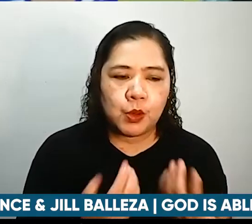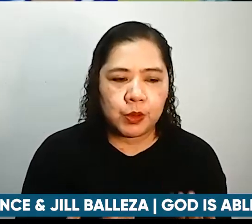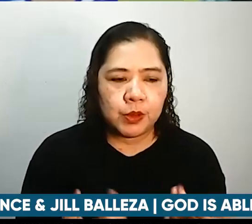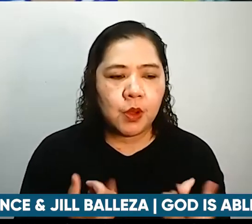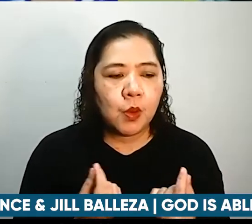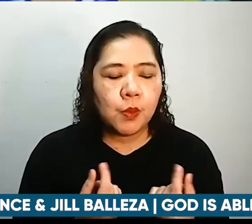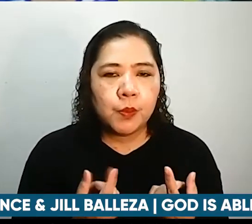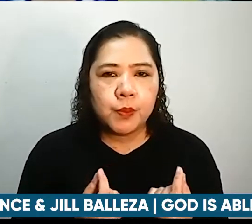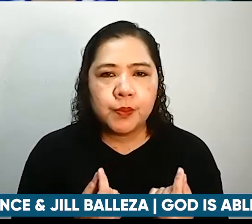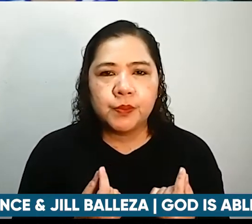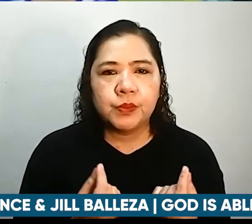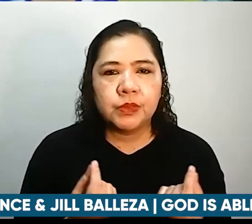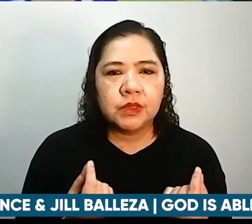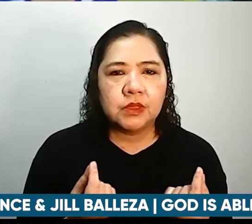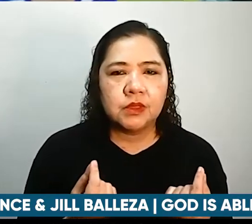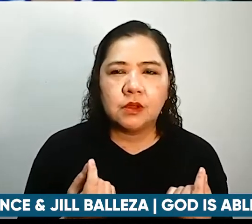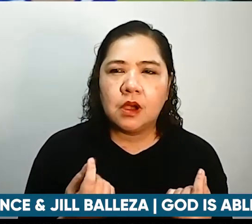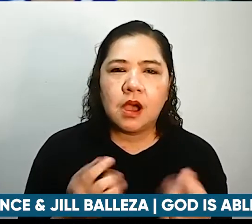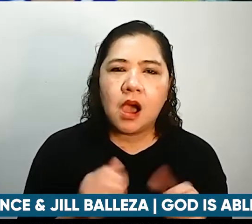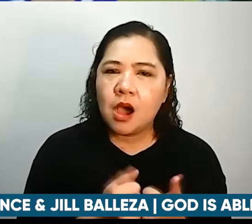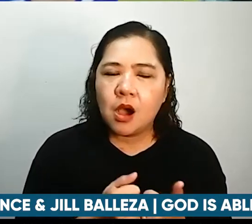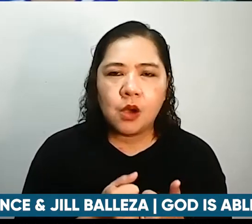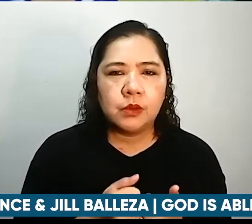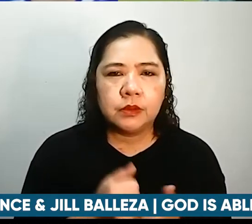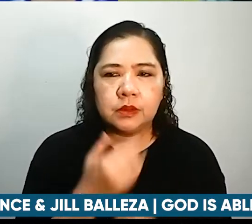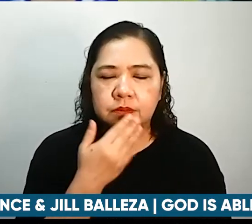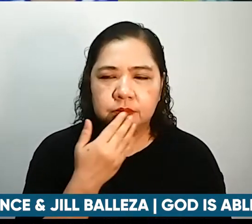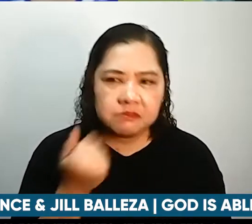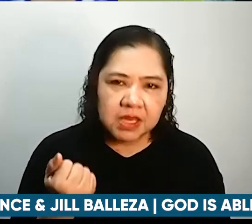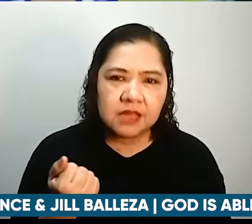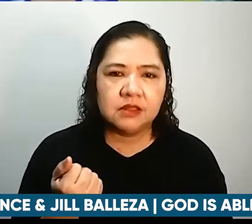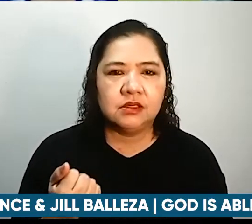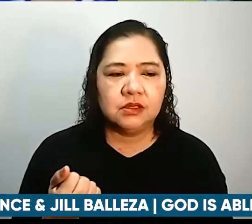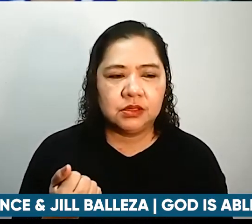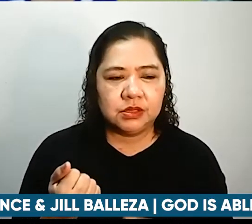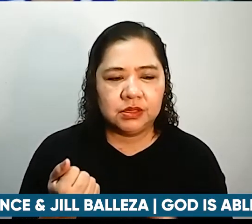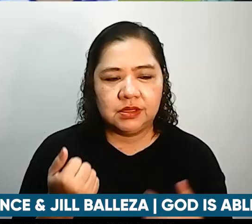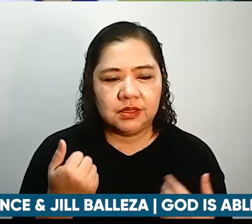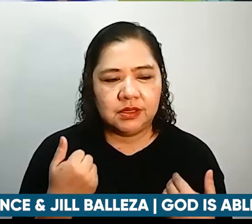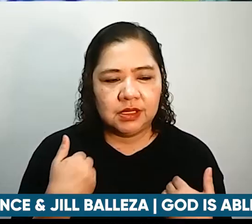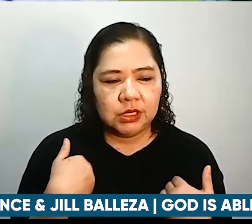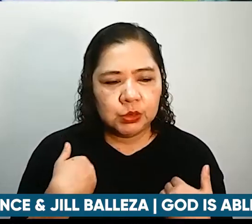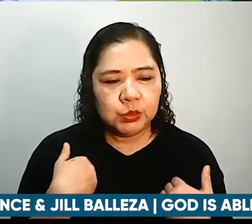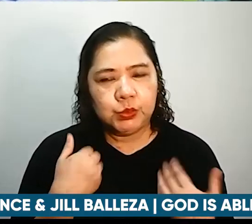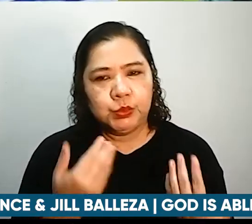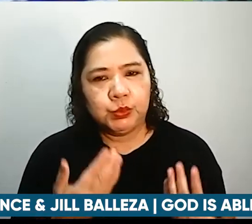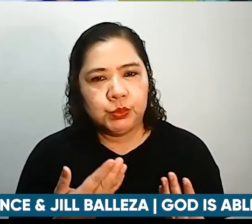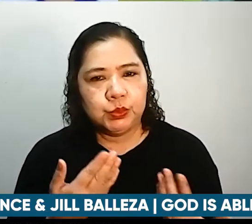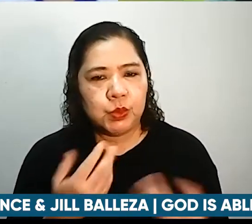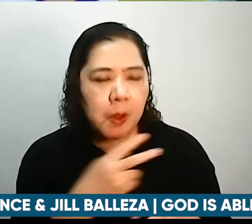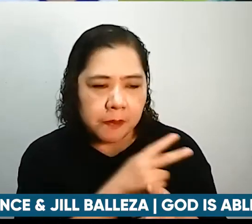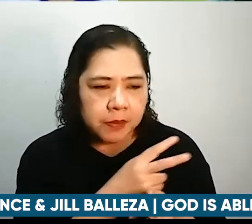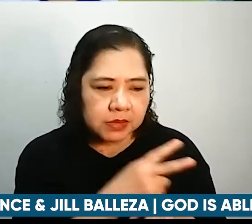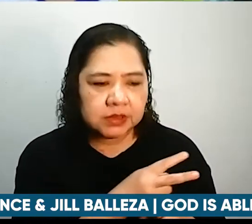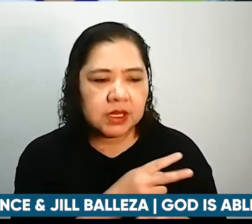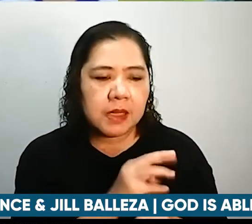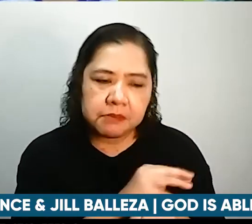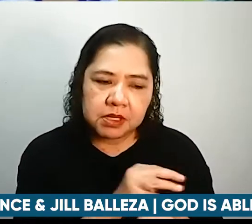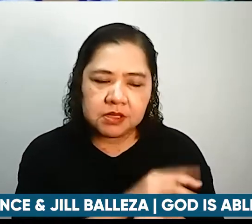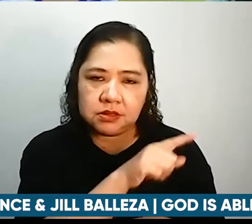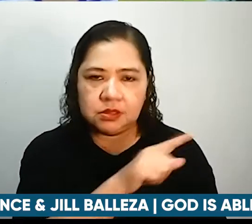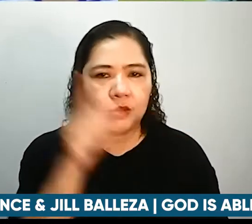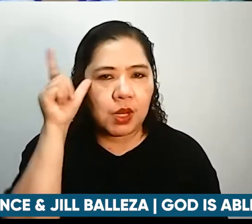o natutuklasan on how you can better help and minister to Kuya Lance? Yun, sa akin para support ko